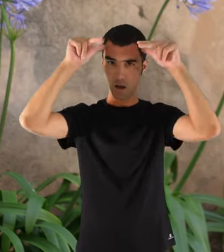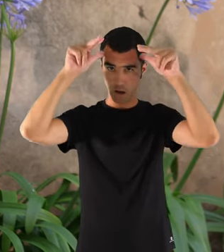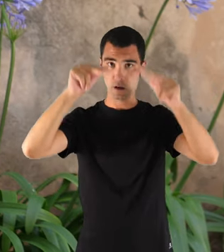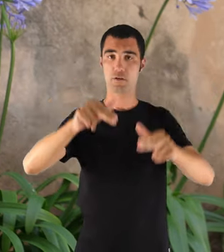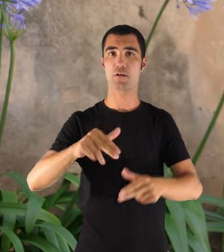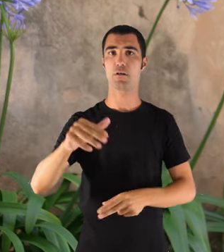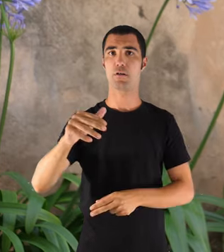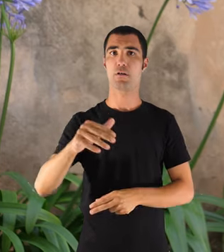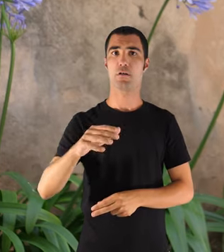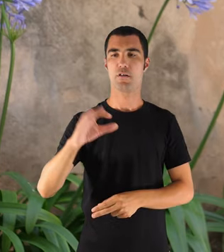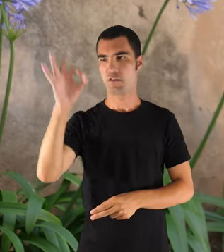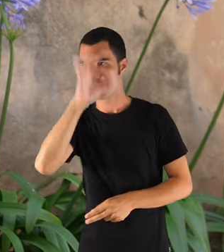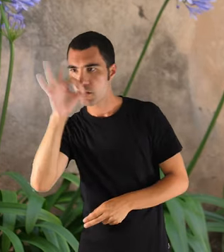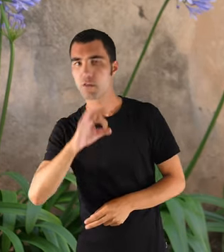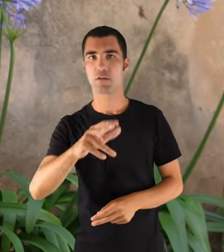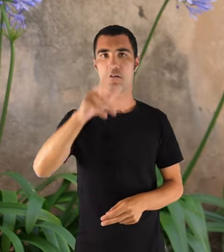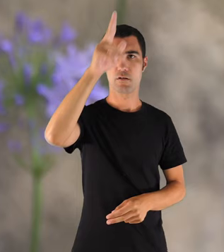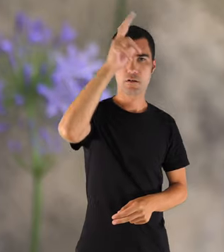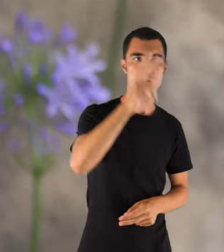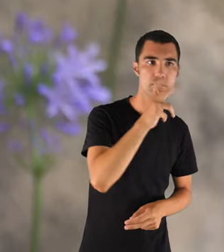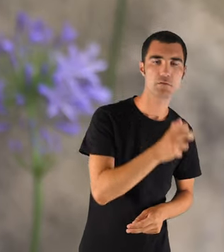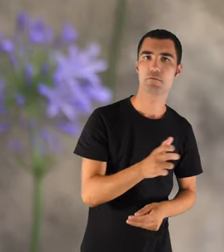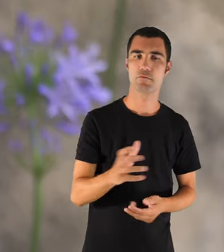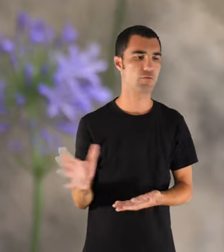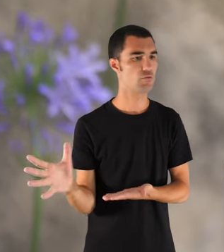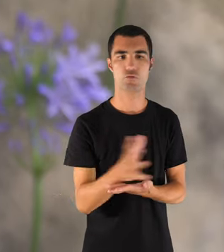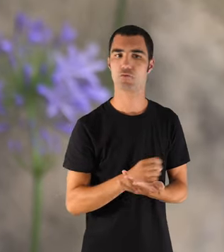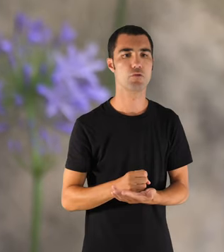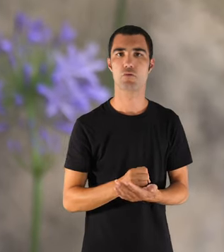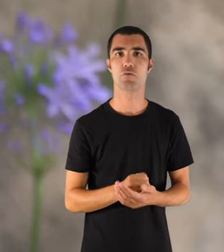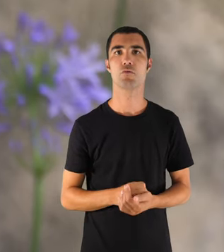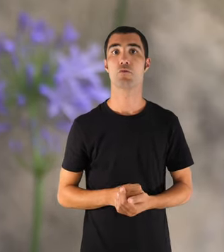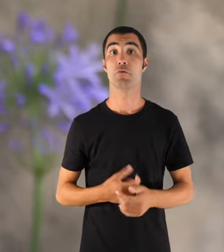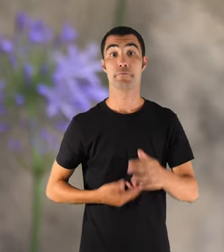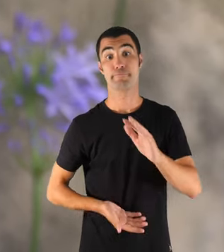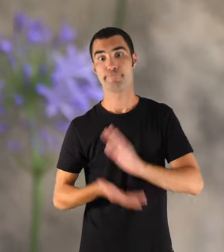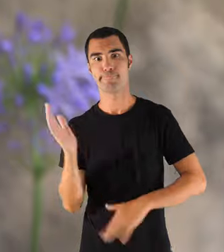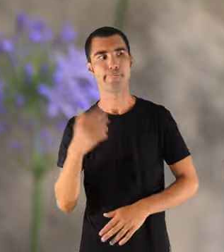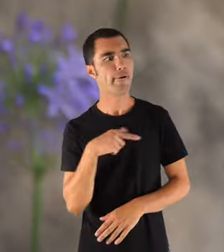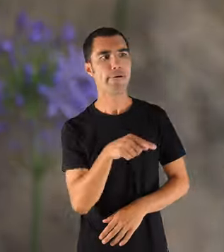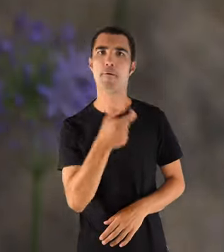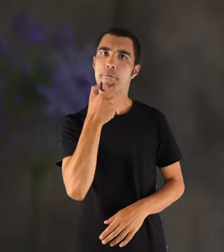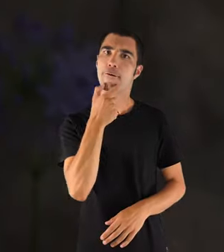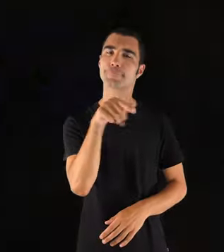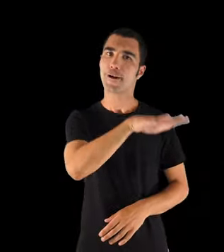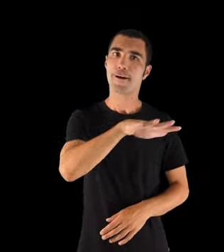porcs, i tenien de tot, gallines, de tot. Quan m'ho anàvem així, estava, jo m'agradava.